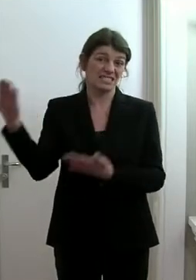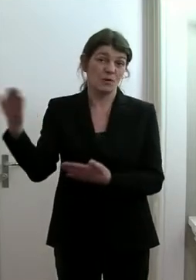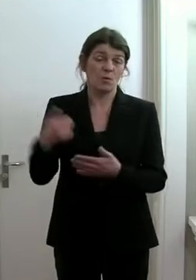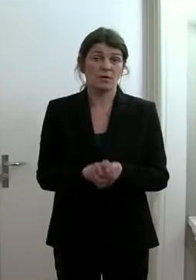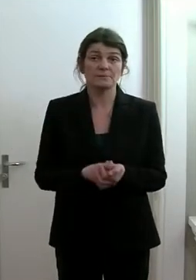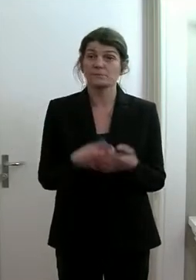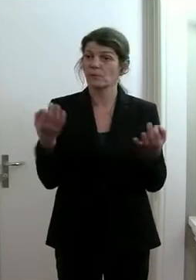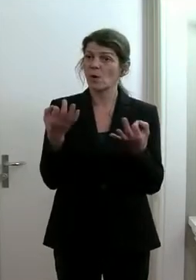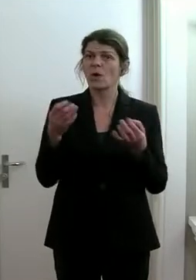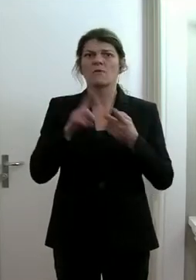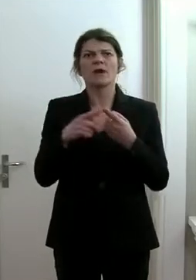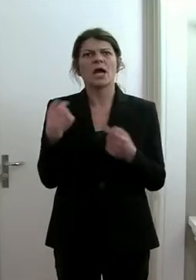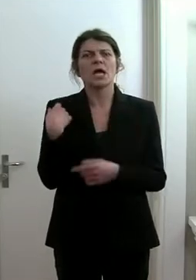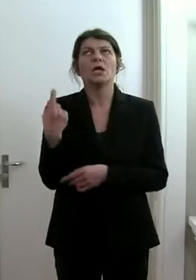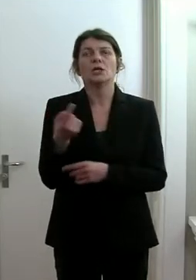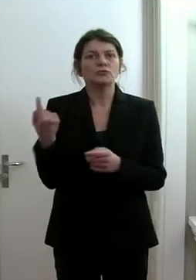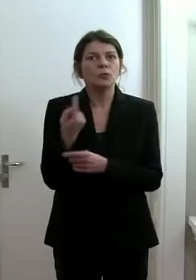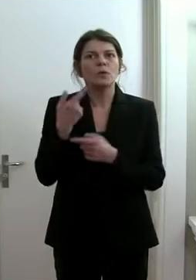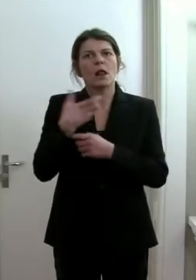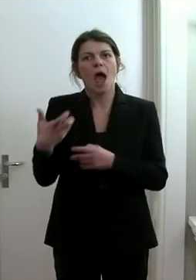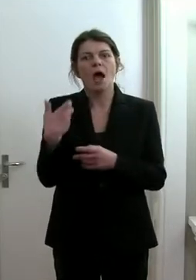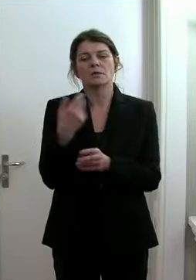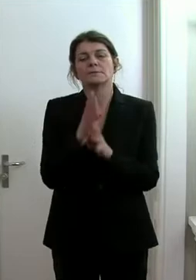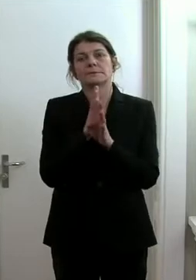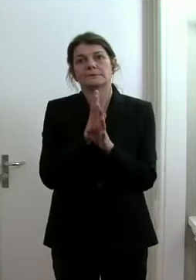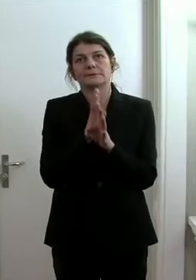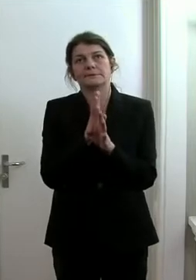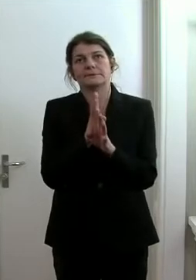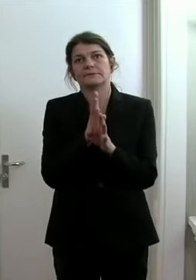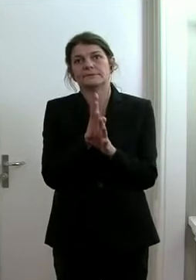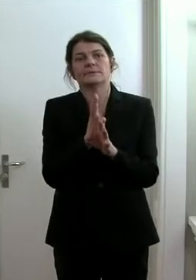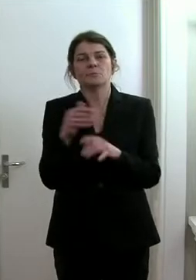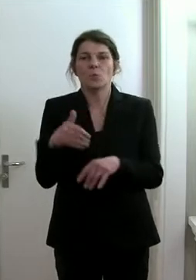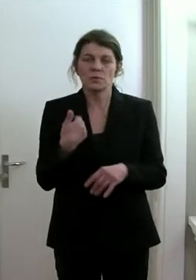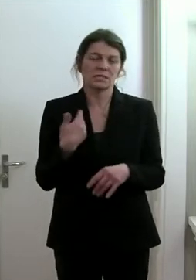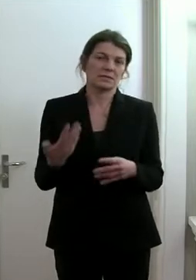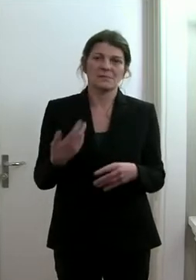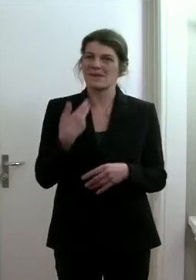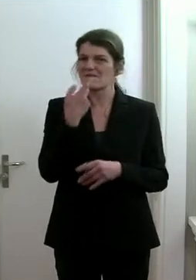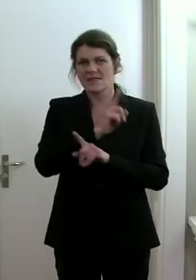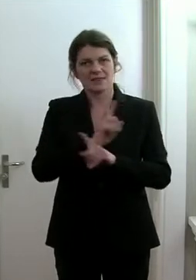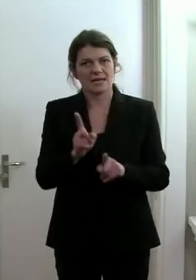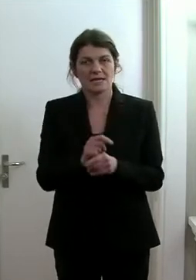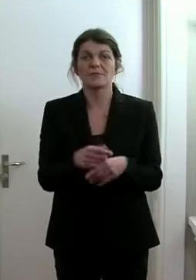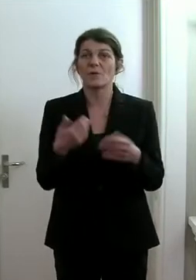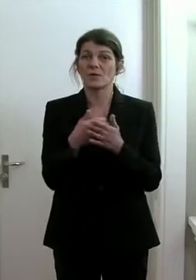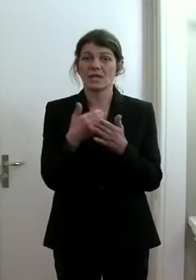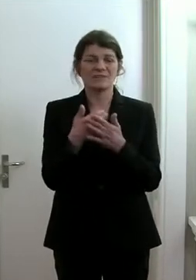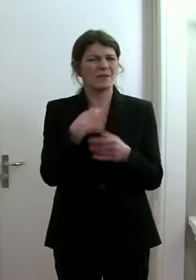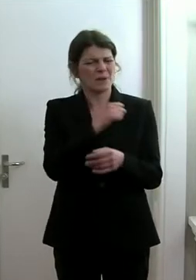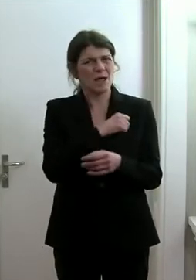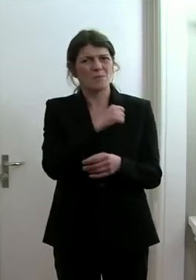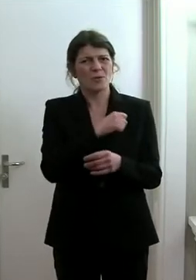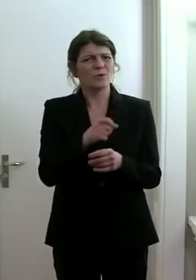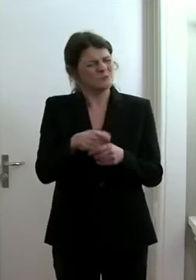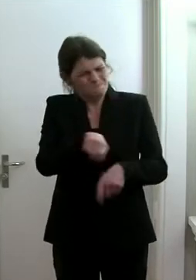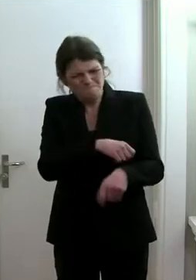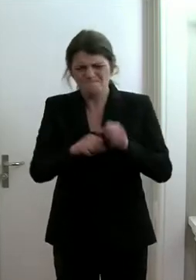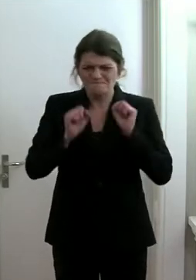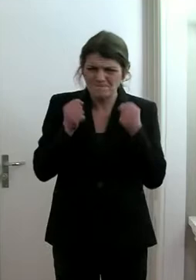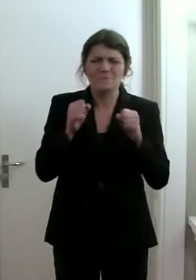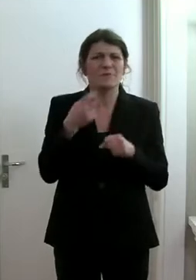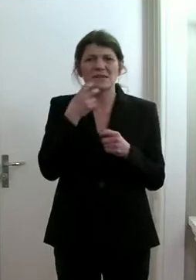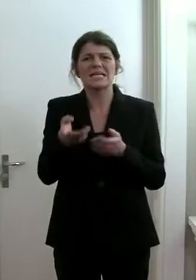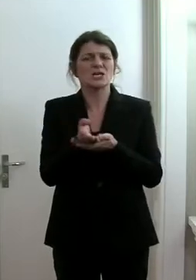ist, oder wenn man eben stundenlang in einer Schlange stehen muss. Das wollen wir nicht und wir bemühen uns mit allen Kräften, diesen Service